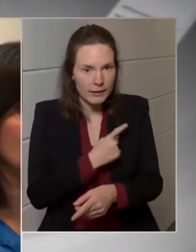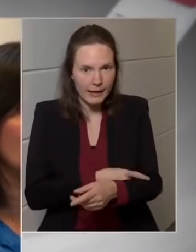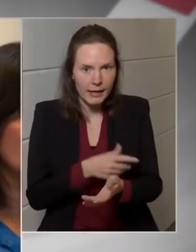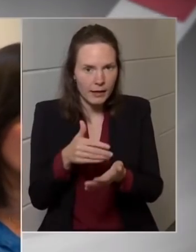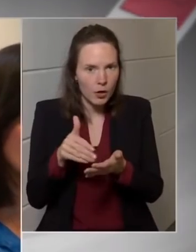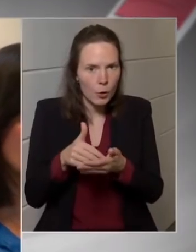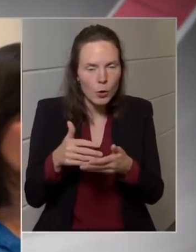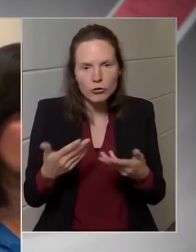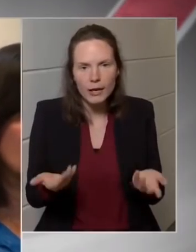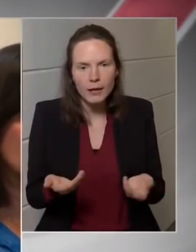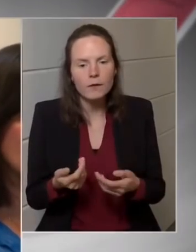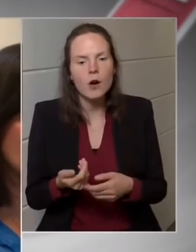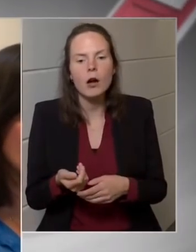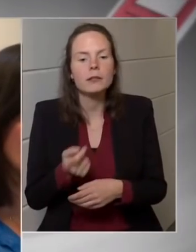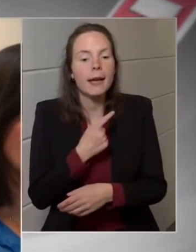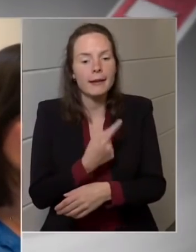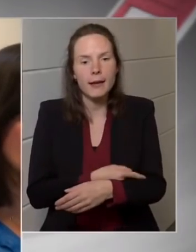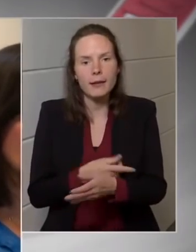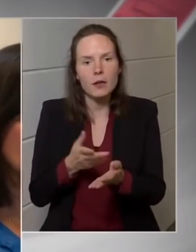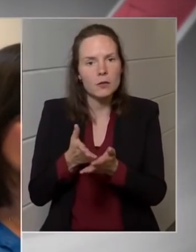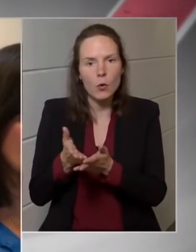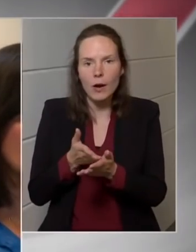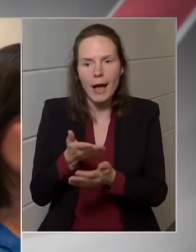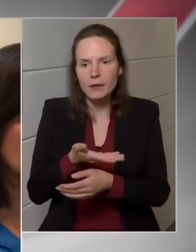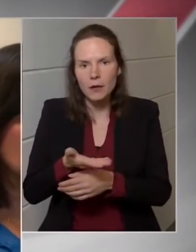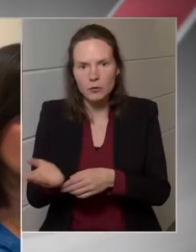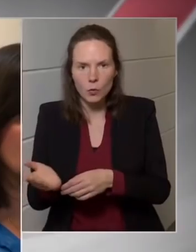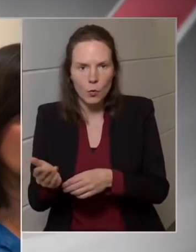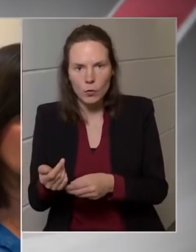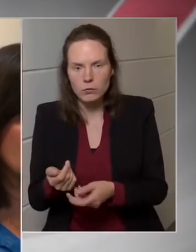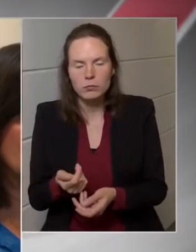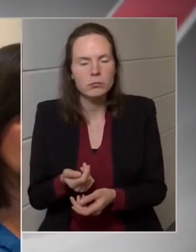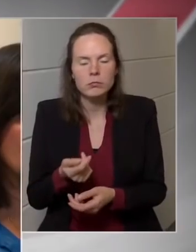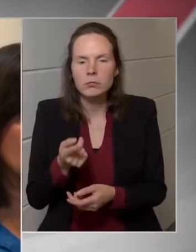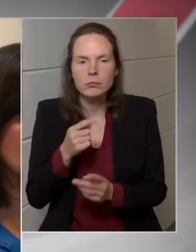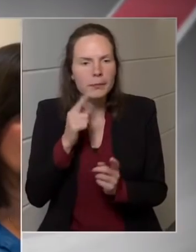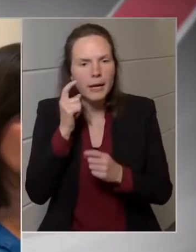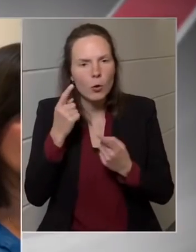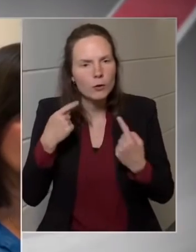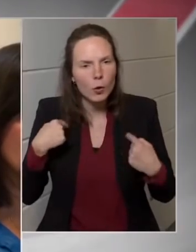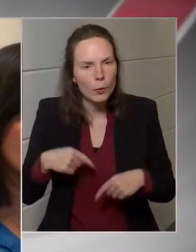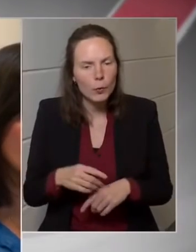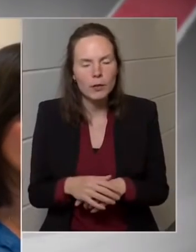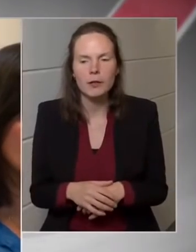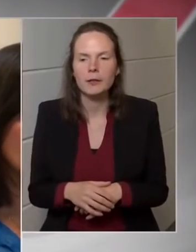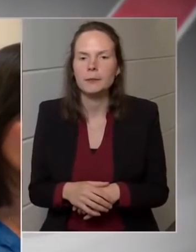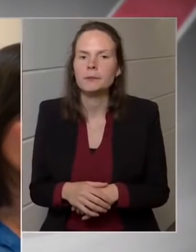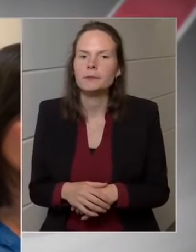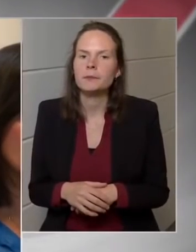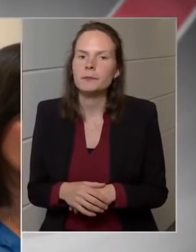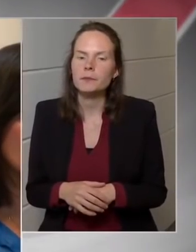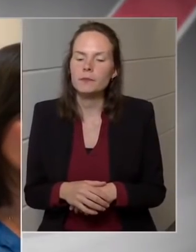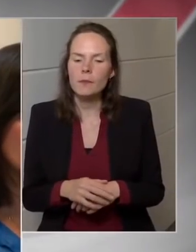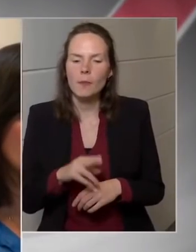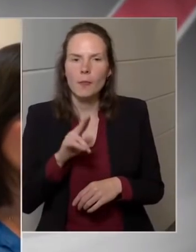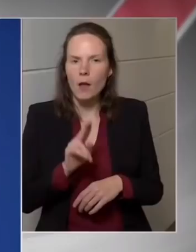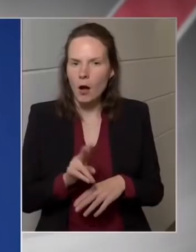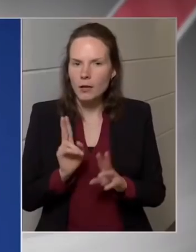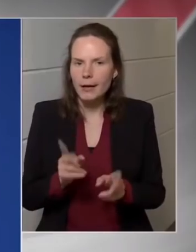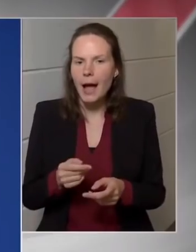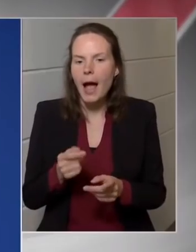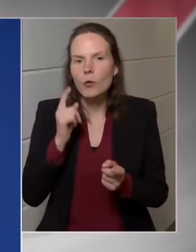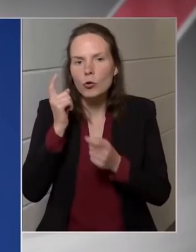esetleg az energiaszolgáltatók dotálását, mire gondoljunk? Hát arra kell elsősorban gondolni, hogy